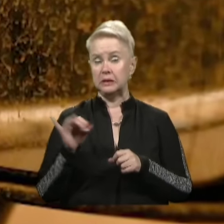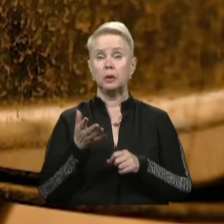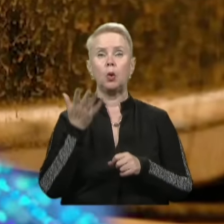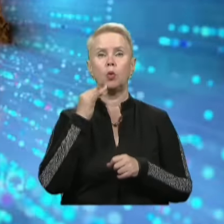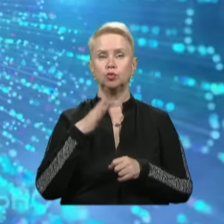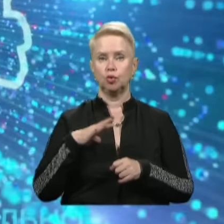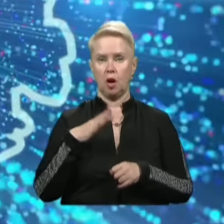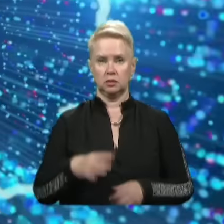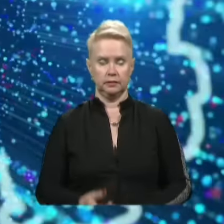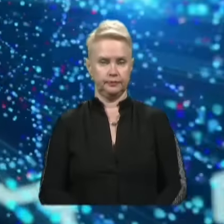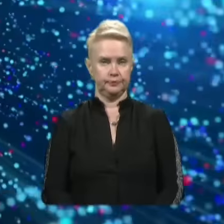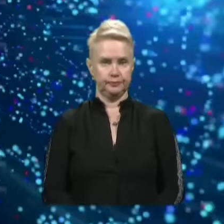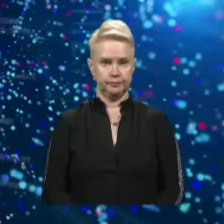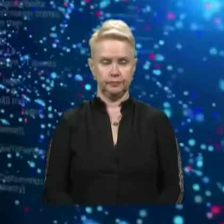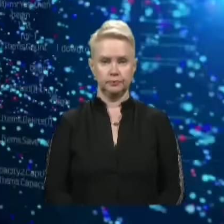чекати?